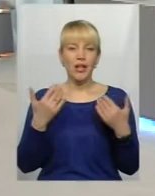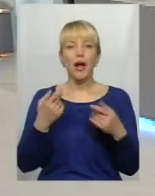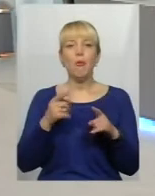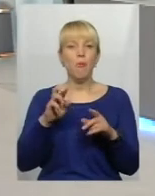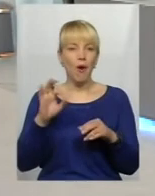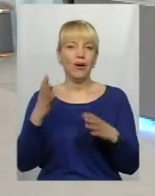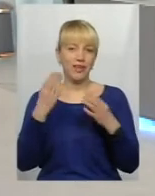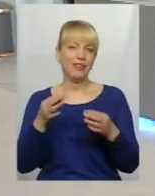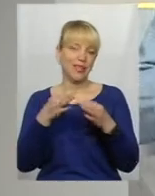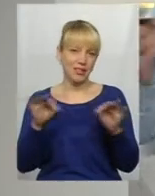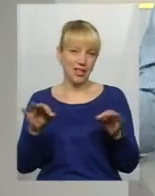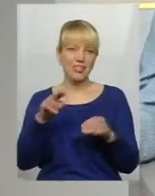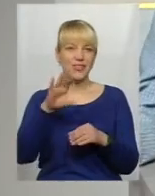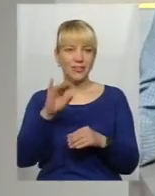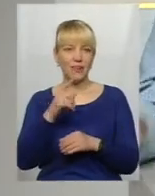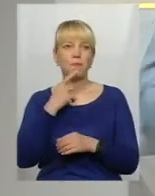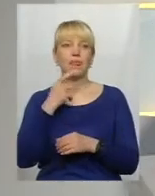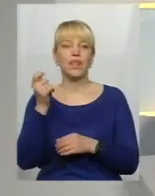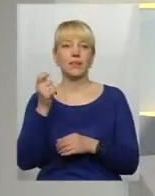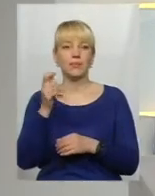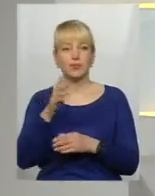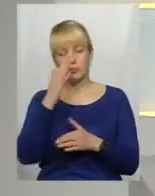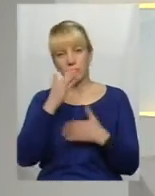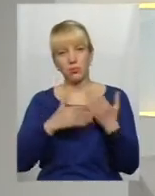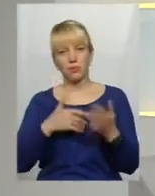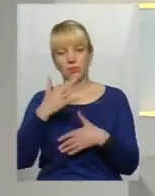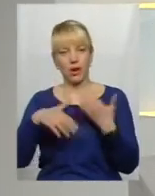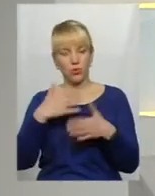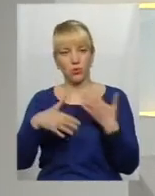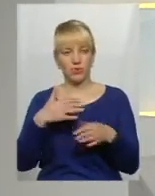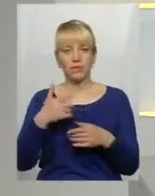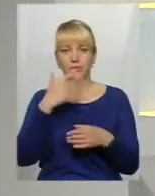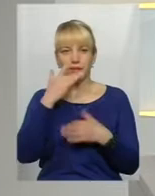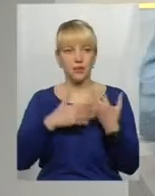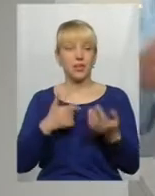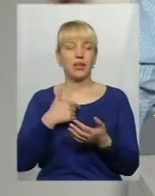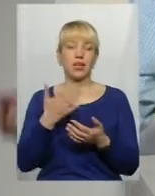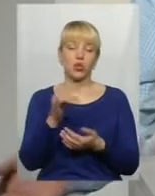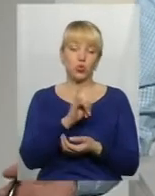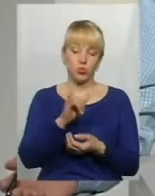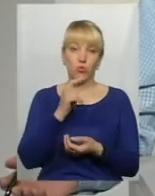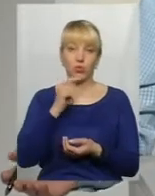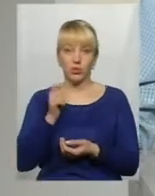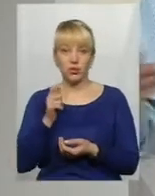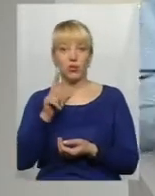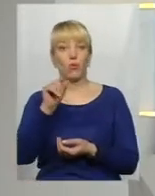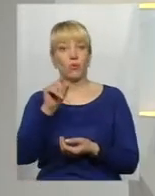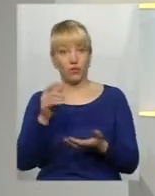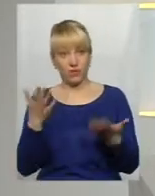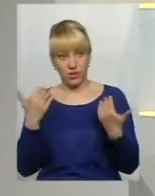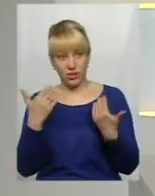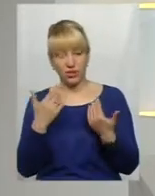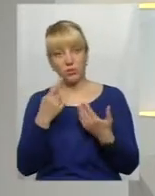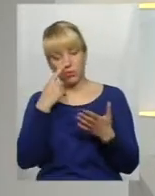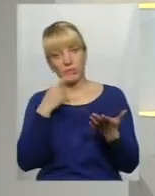там день незалежності. То неділя також, перепрошую, переплутав. Якщо припало на суботу-наділю, тоді понеділок вихідний, так? Бо ж